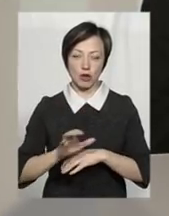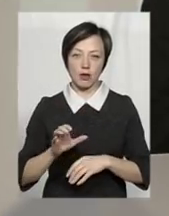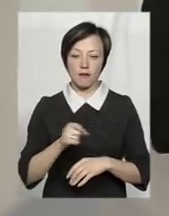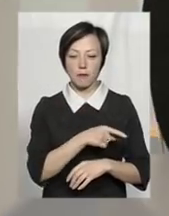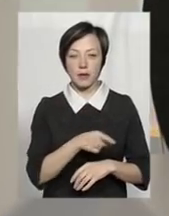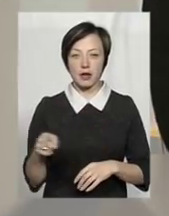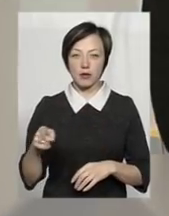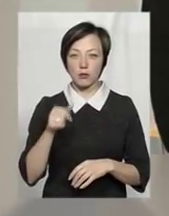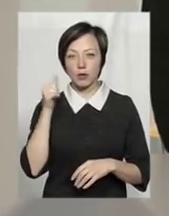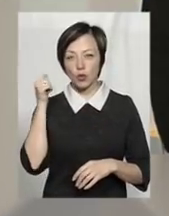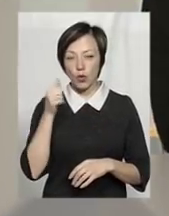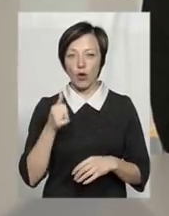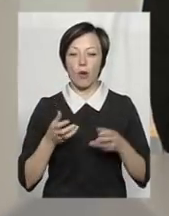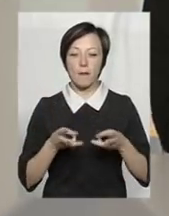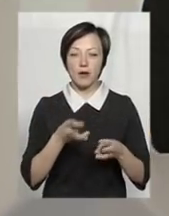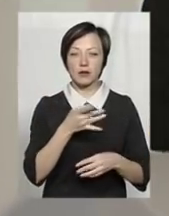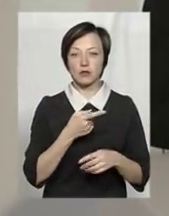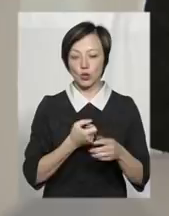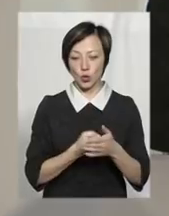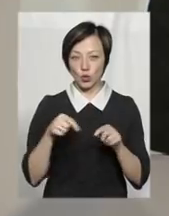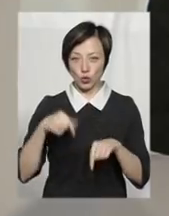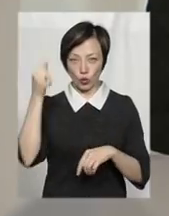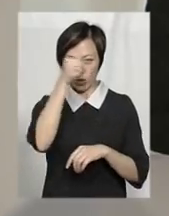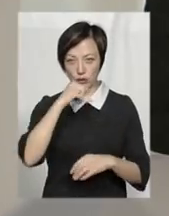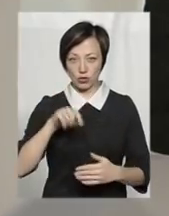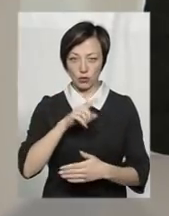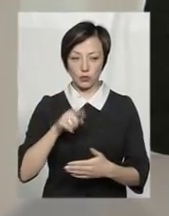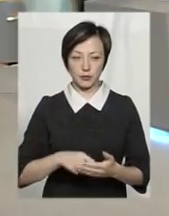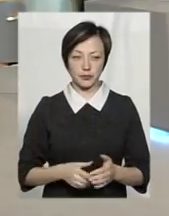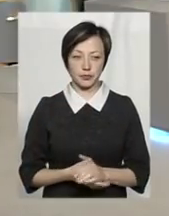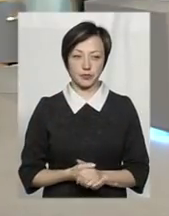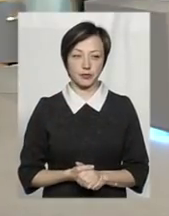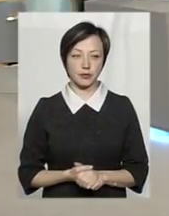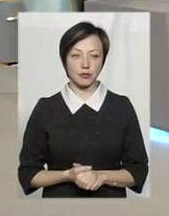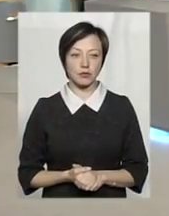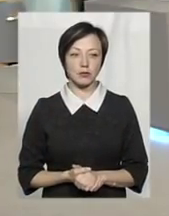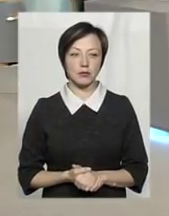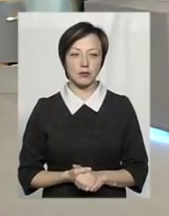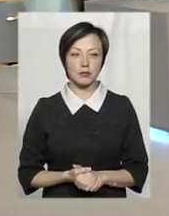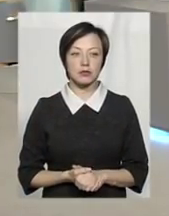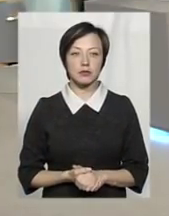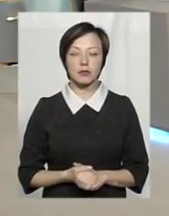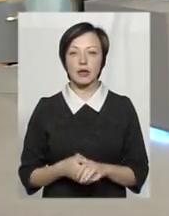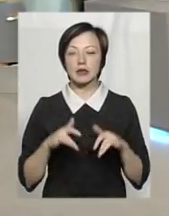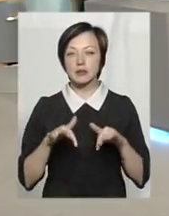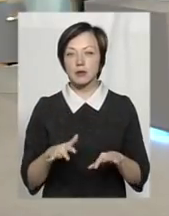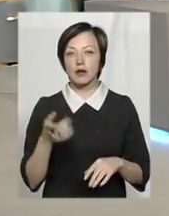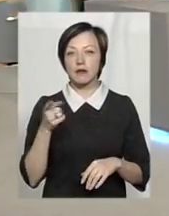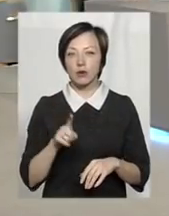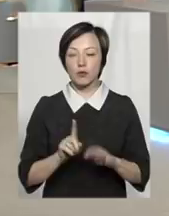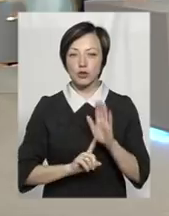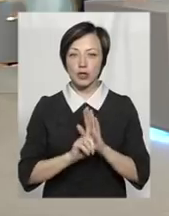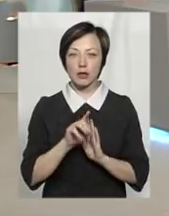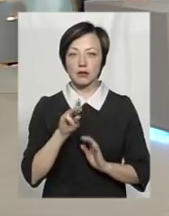період від минулого опалювального сезону до цього річного. Справа в тому, що починаючи з травня місяця, коли